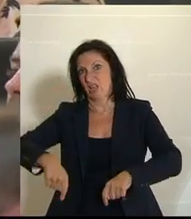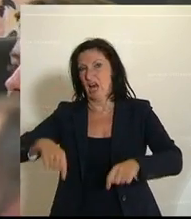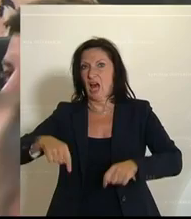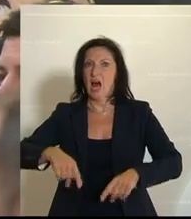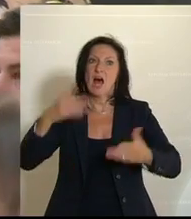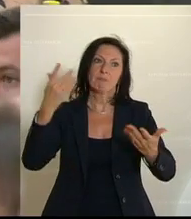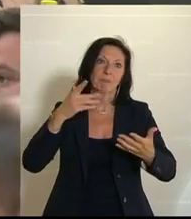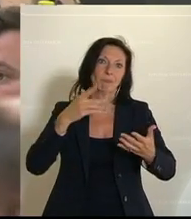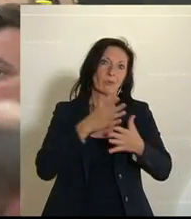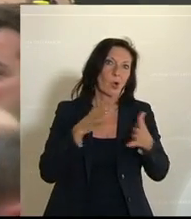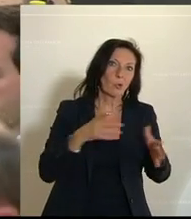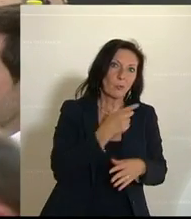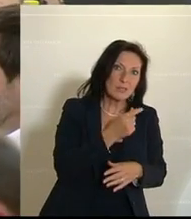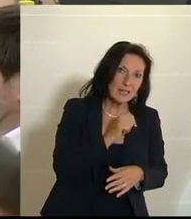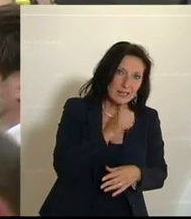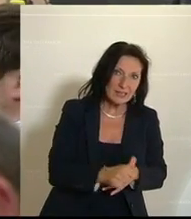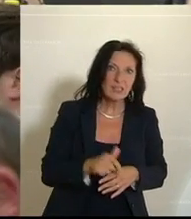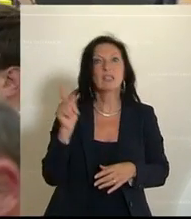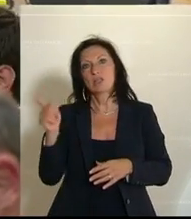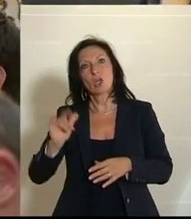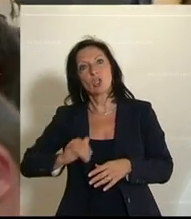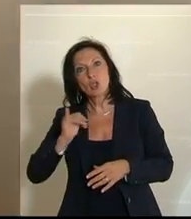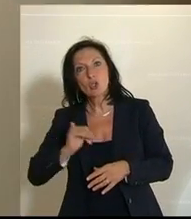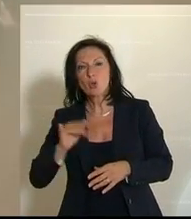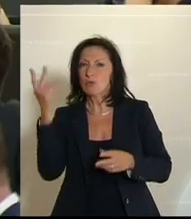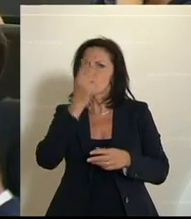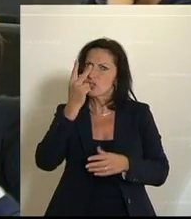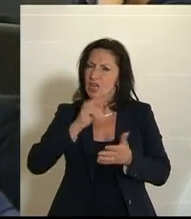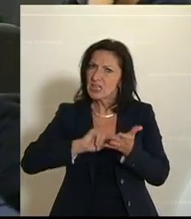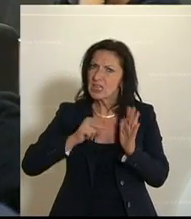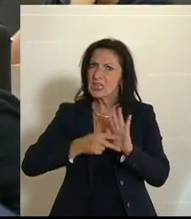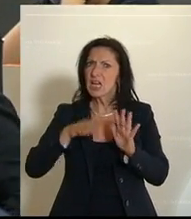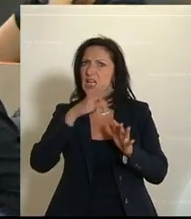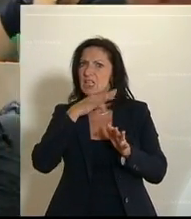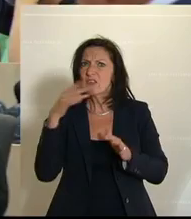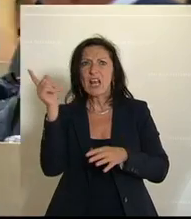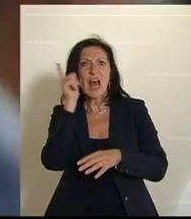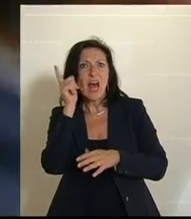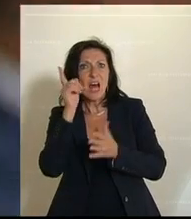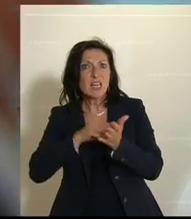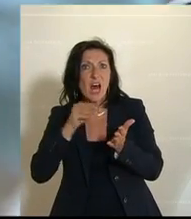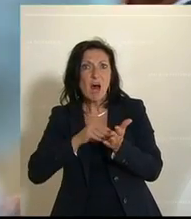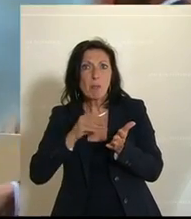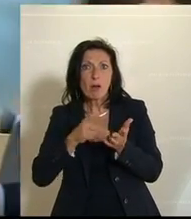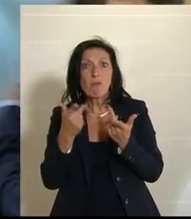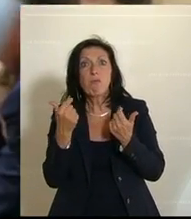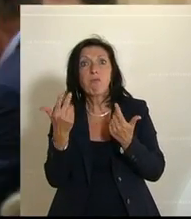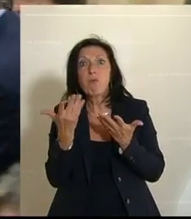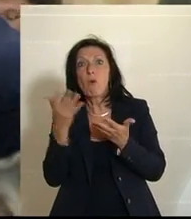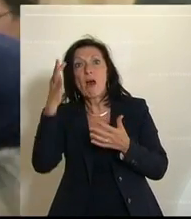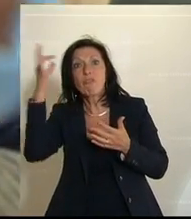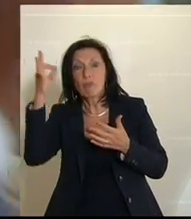Großeltern. Junge Menschen verstehen Technologie, um das auch kein Zufall, dass so viele kreative Handy-Applikationen in Afrika entstehen.